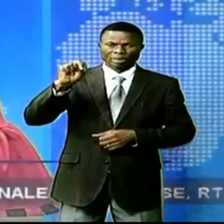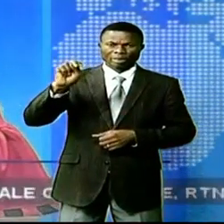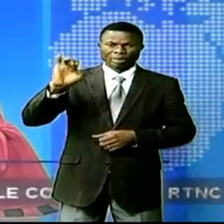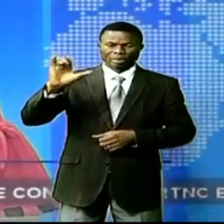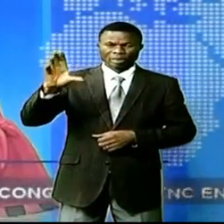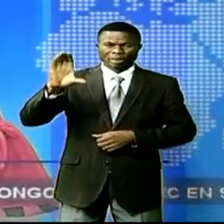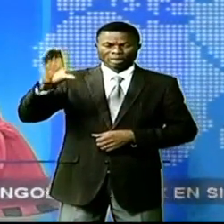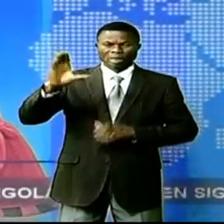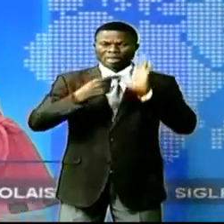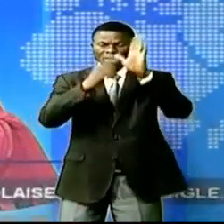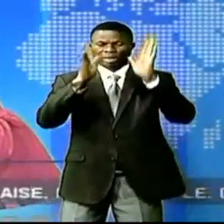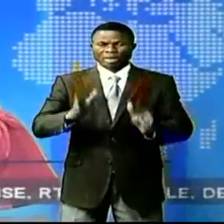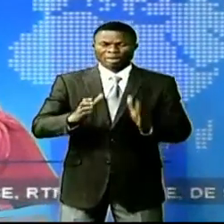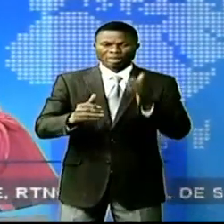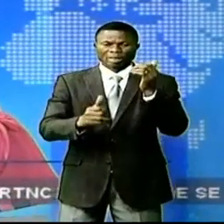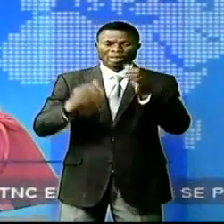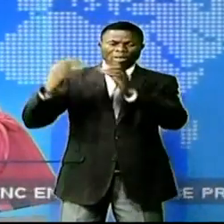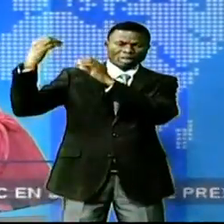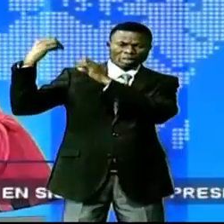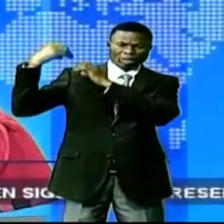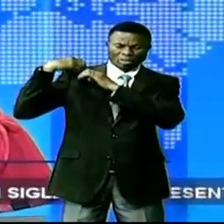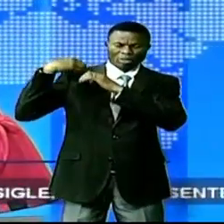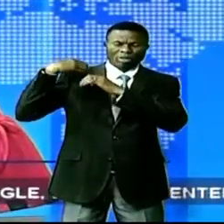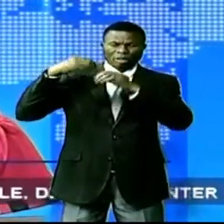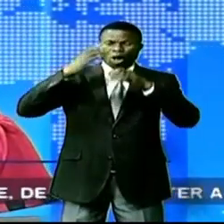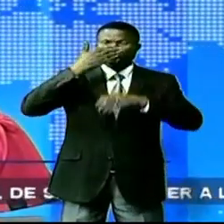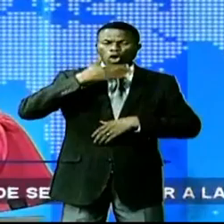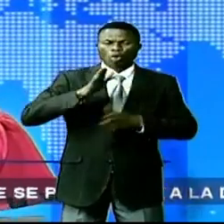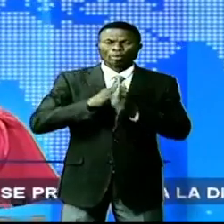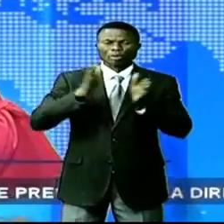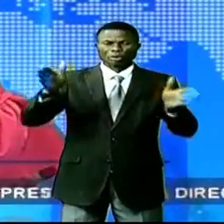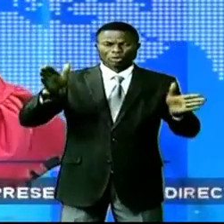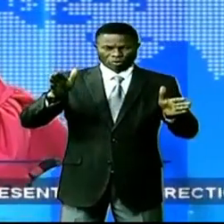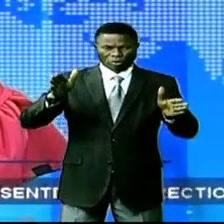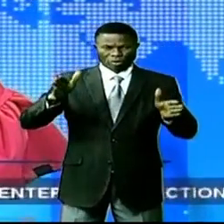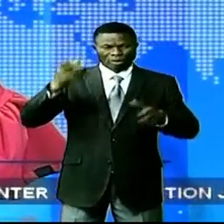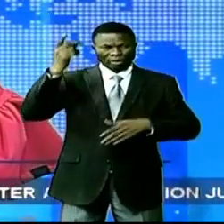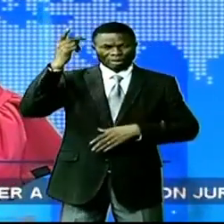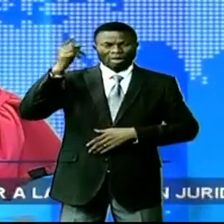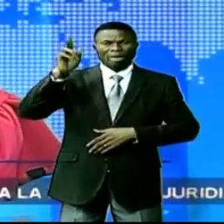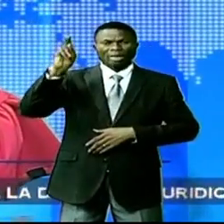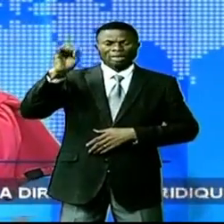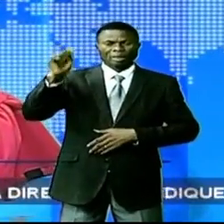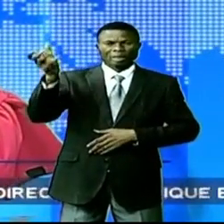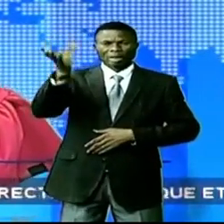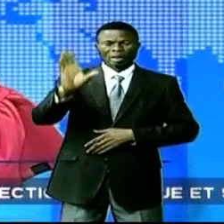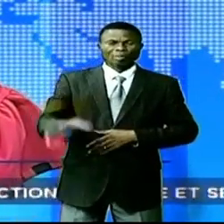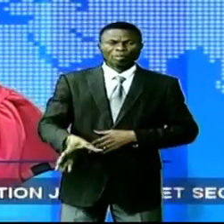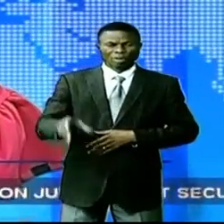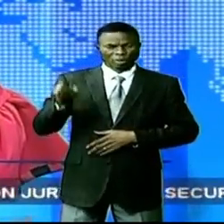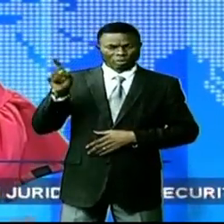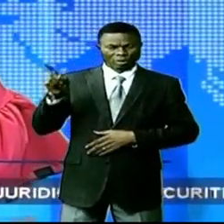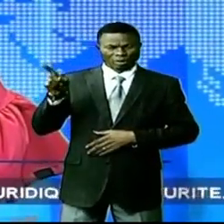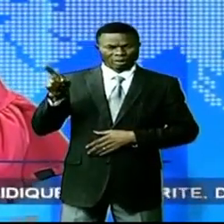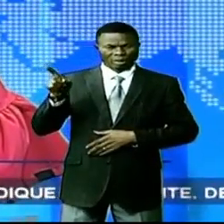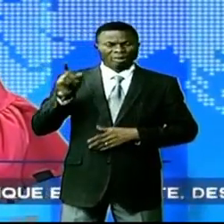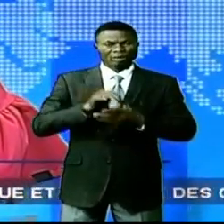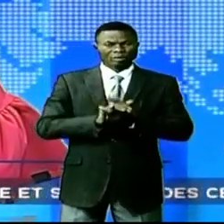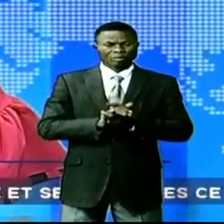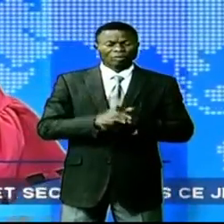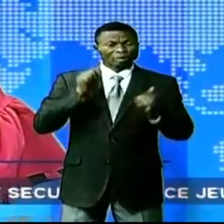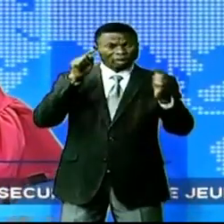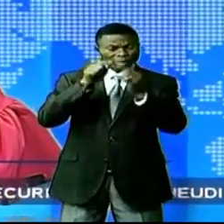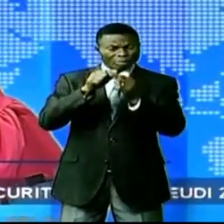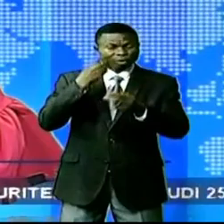représentant au personnel du chef de l'État à l'hôpital général de référence de Kimpese dans la province du Congo central. L